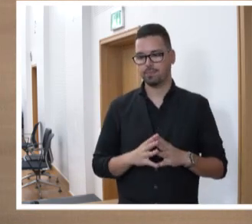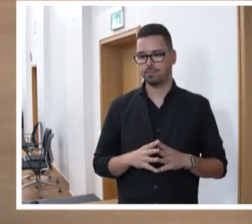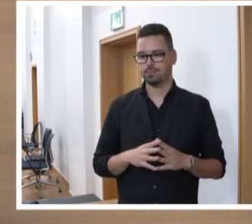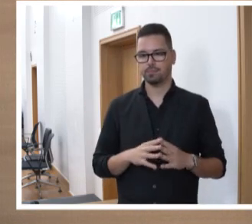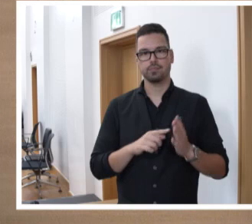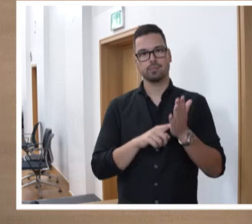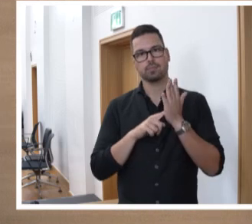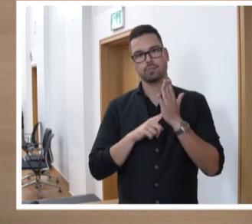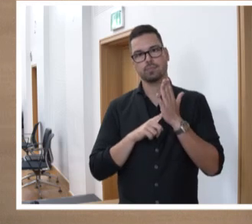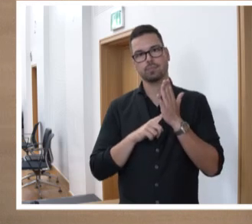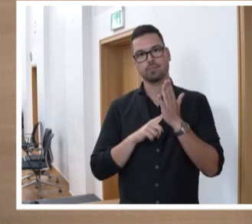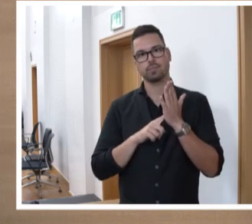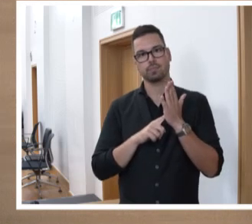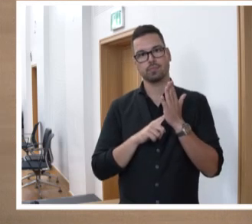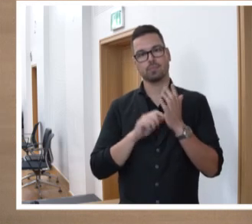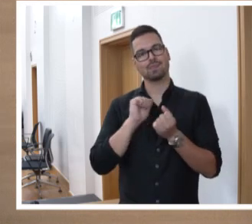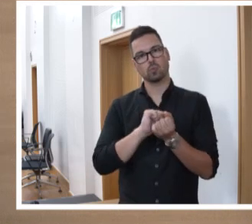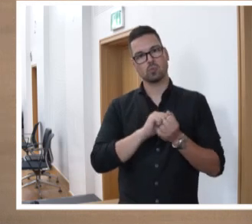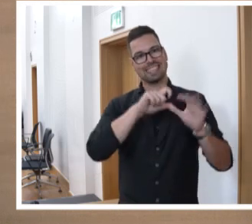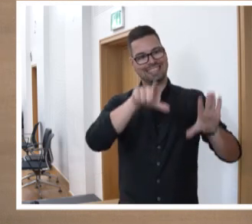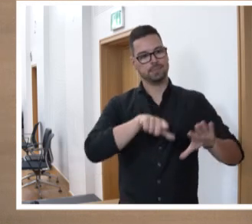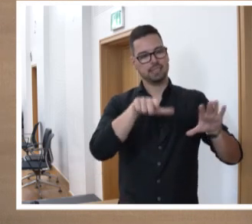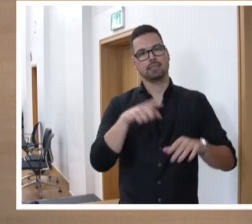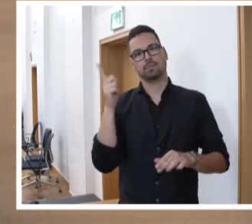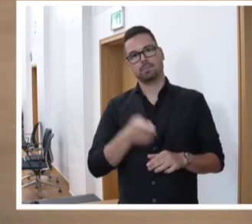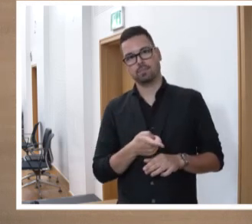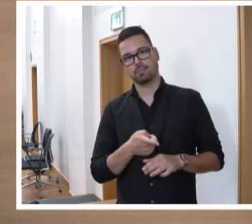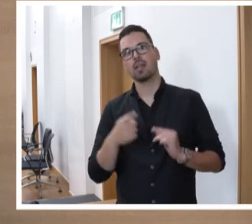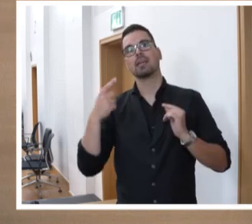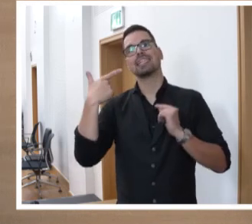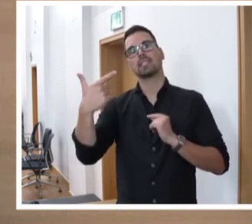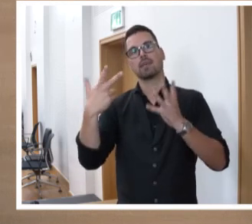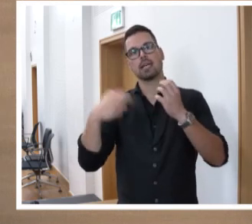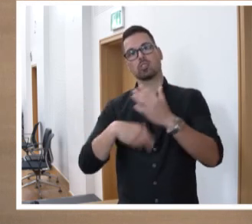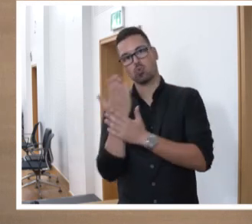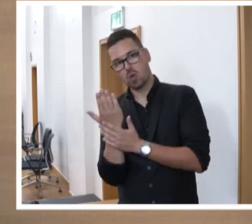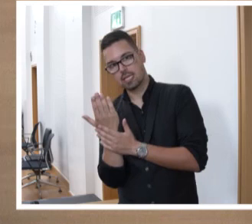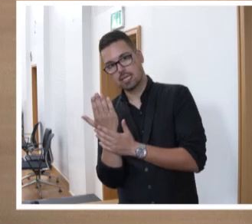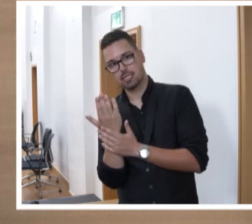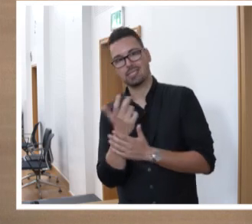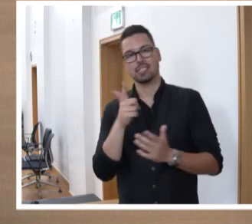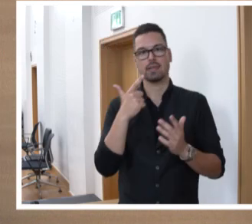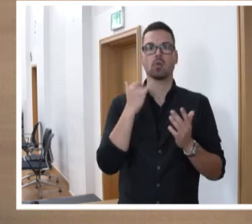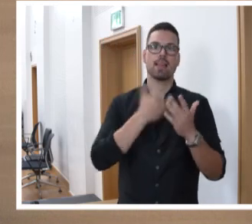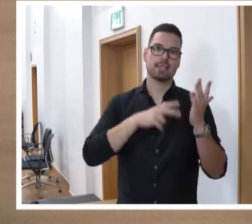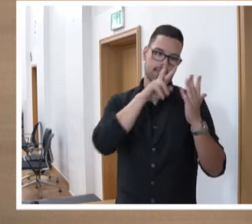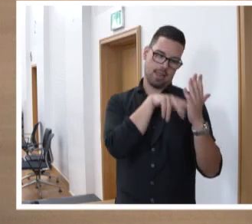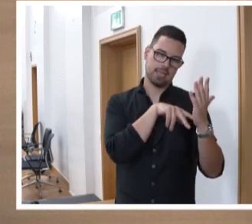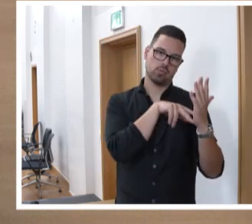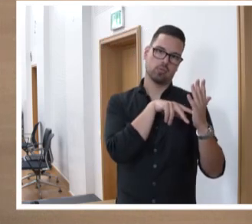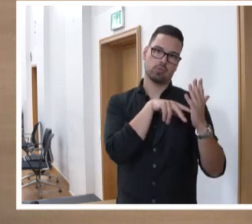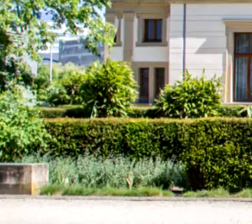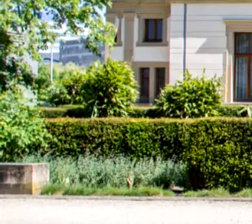Ich stelle fest, dass der Gesetzentwurf Drucksache 17-82 neu in zweiter und letzter Lesung